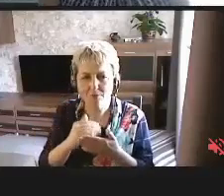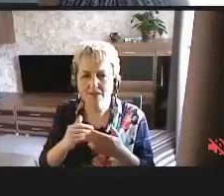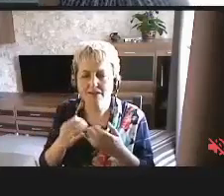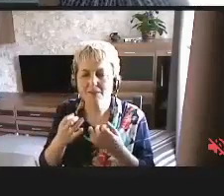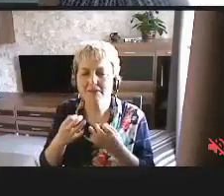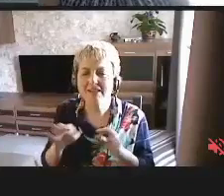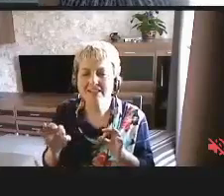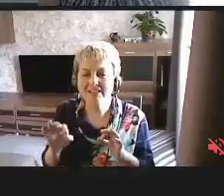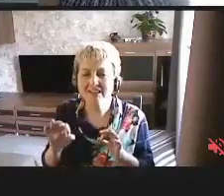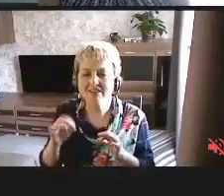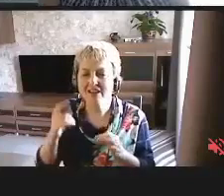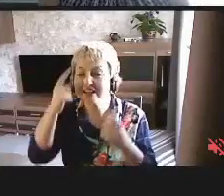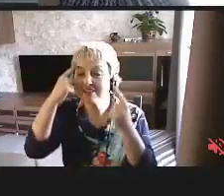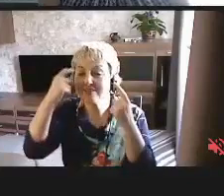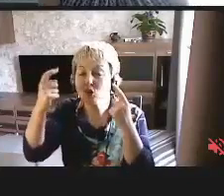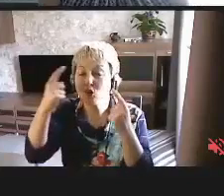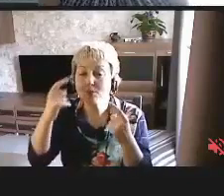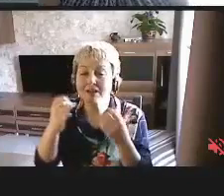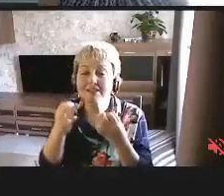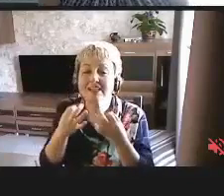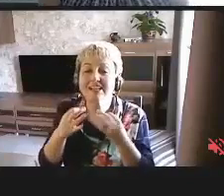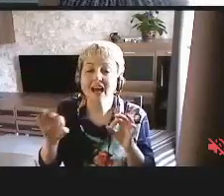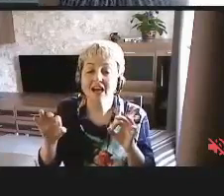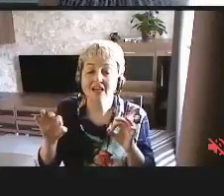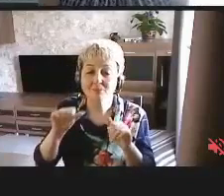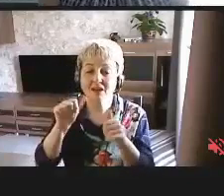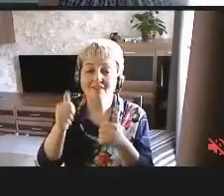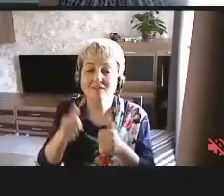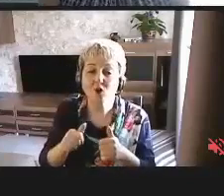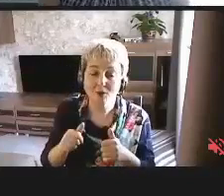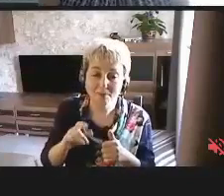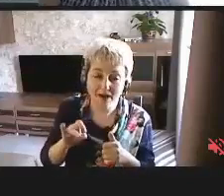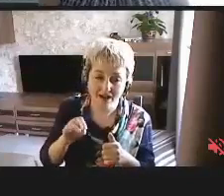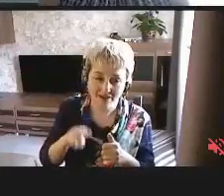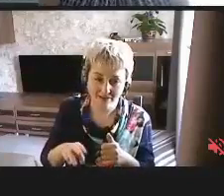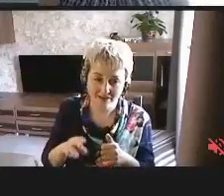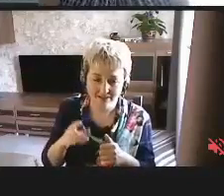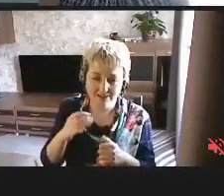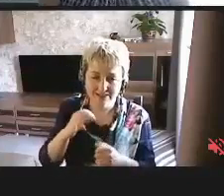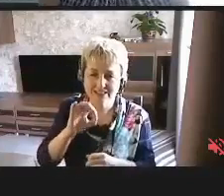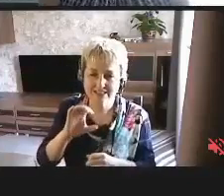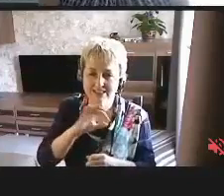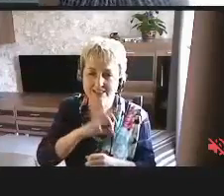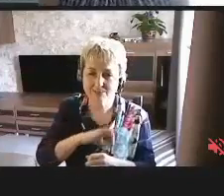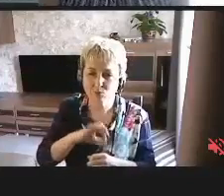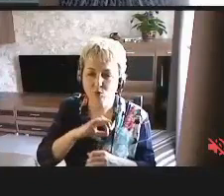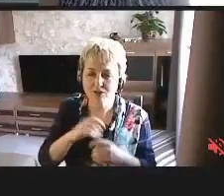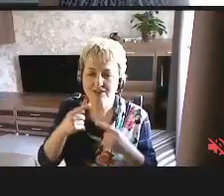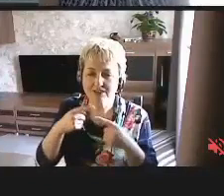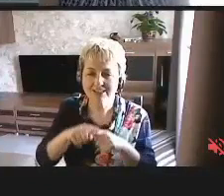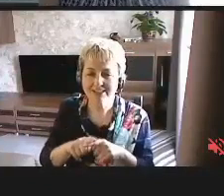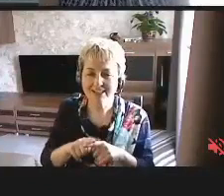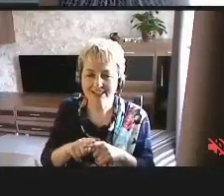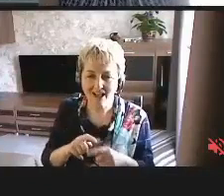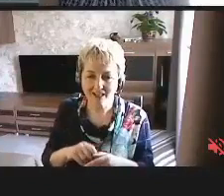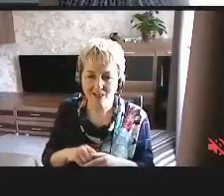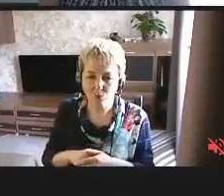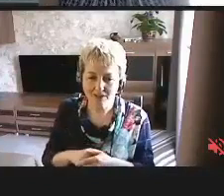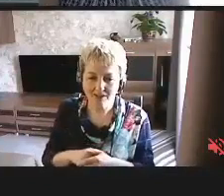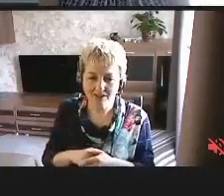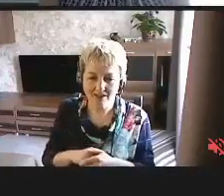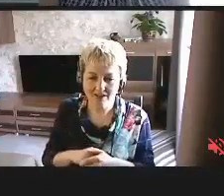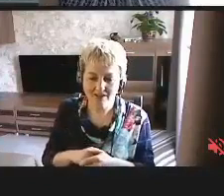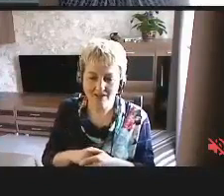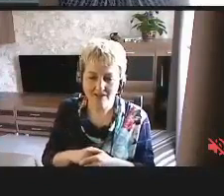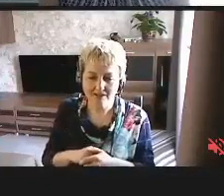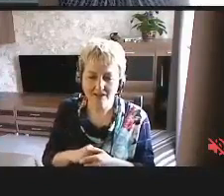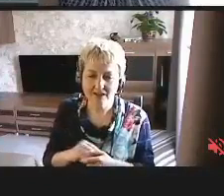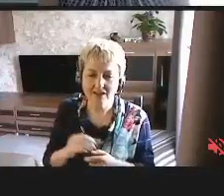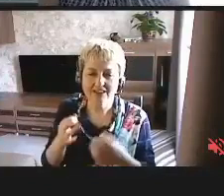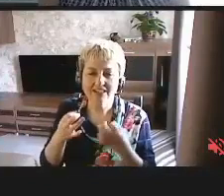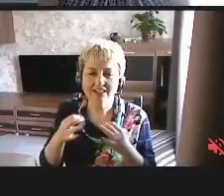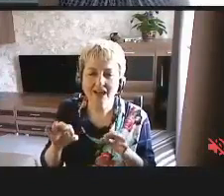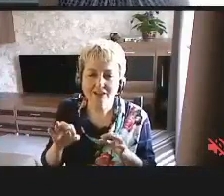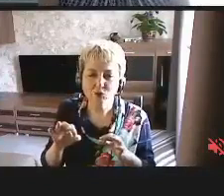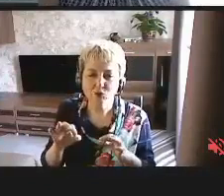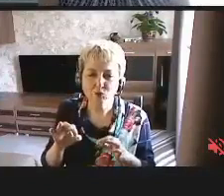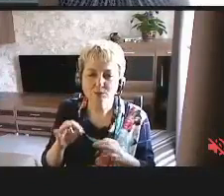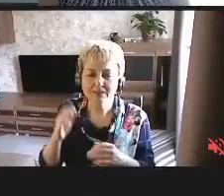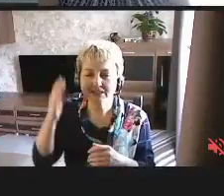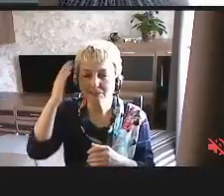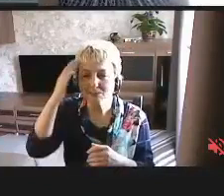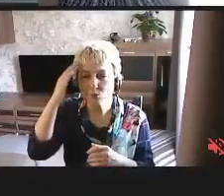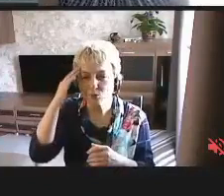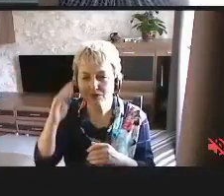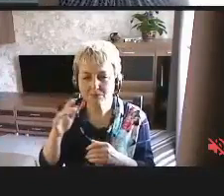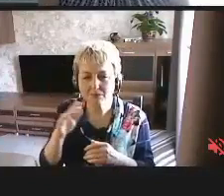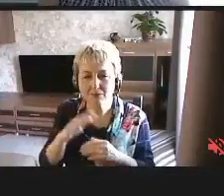информации в доступных форматах с использованием технологий, доступные способы,